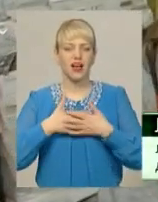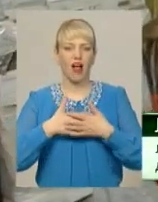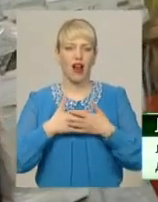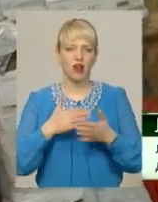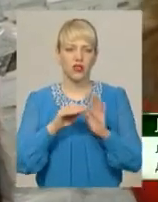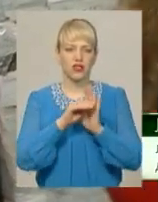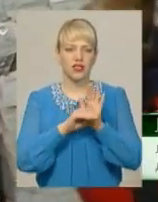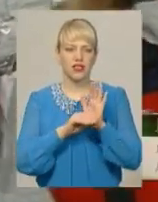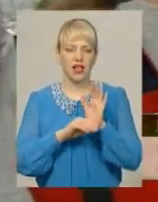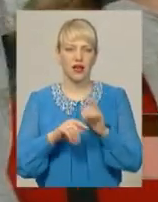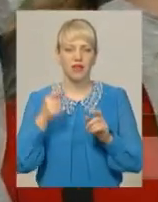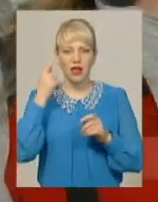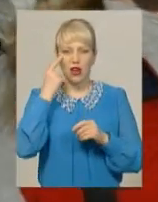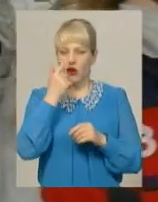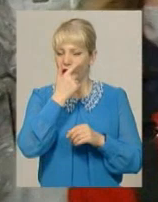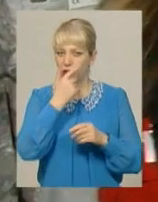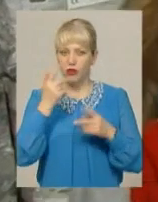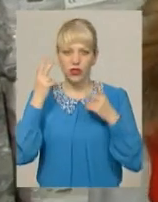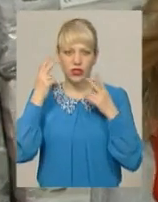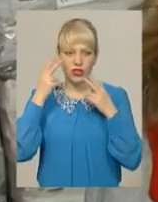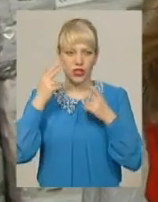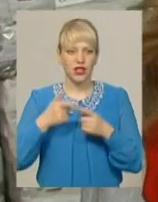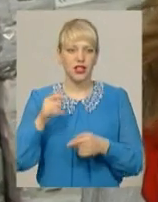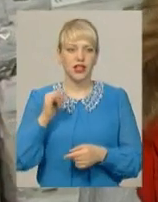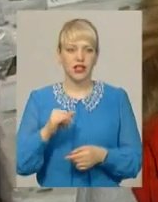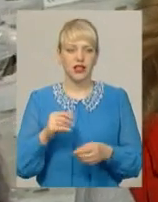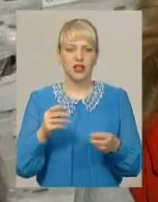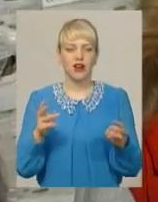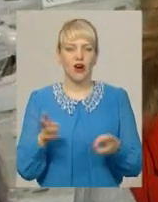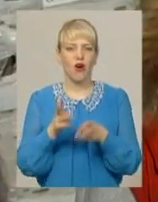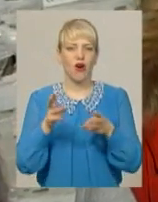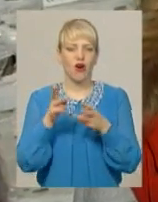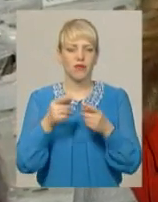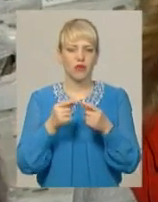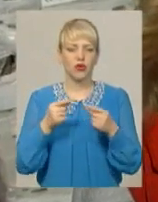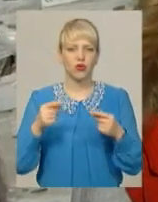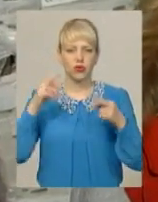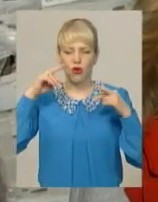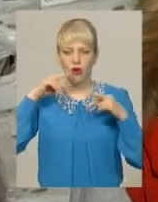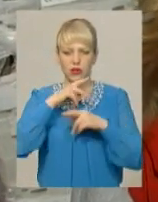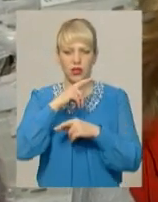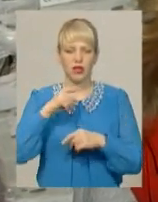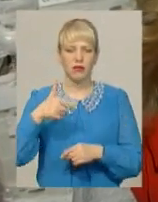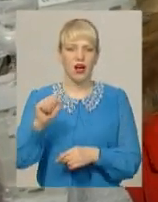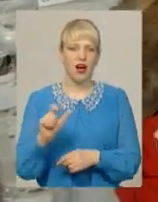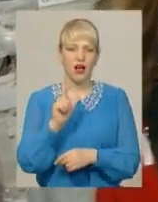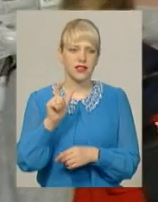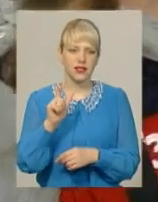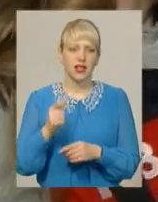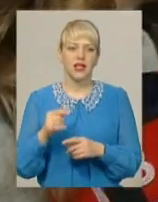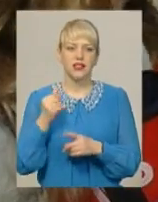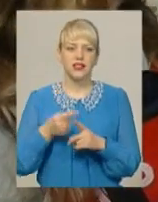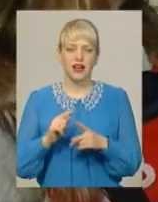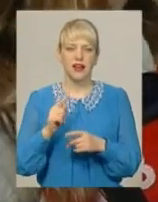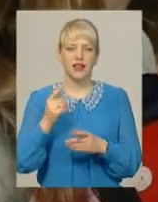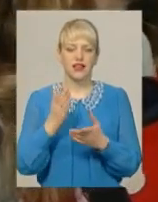газами і різними продуктами горіння. Це є отруєння чадним газом, можна сказати. В першу чергу